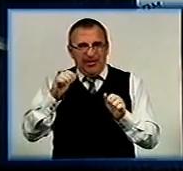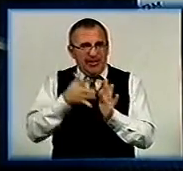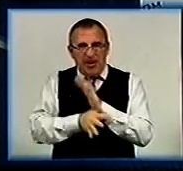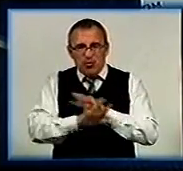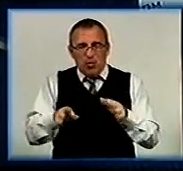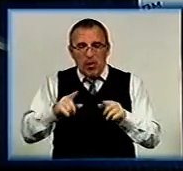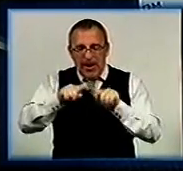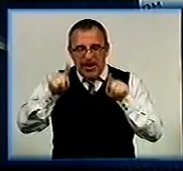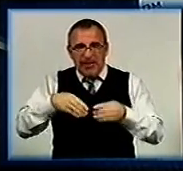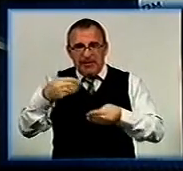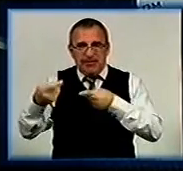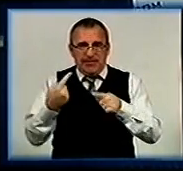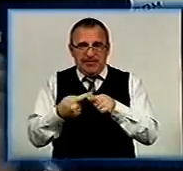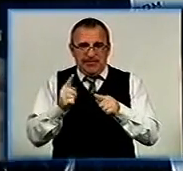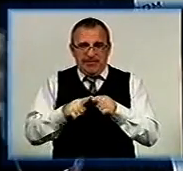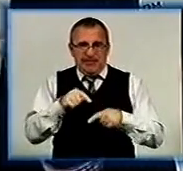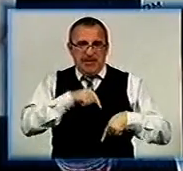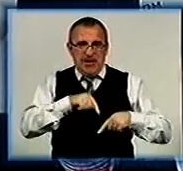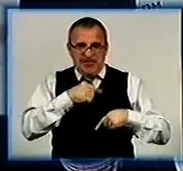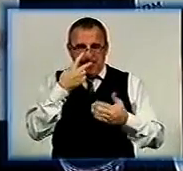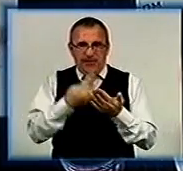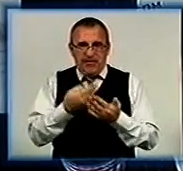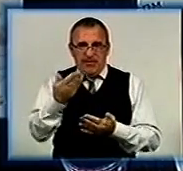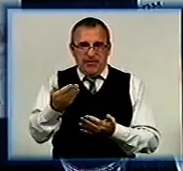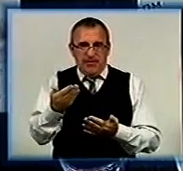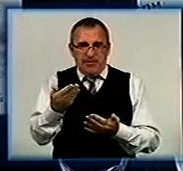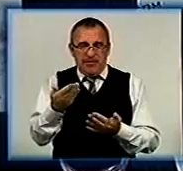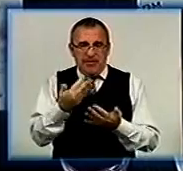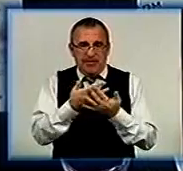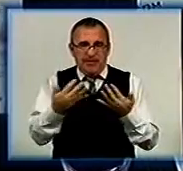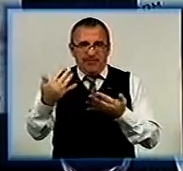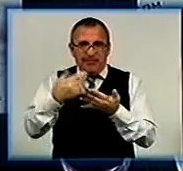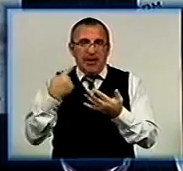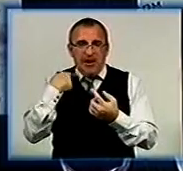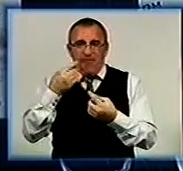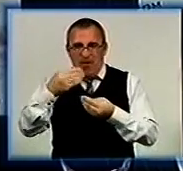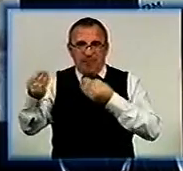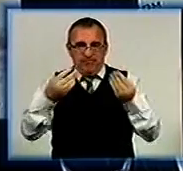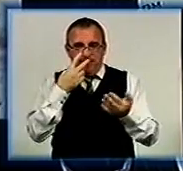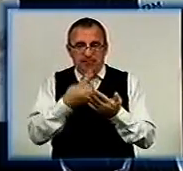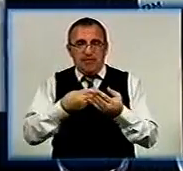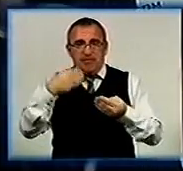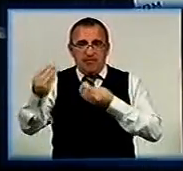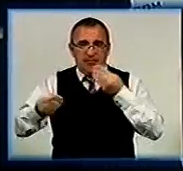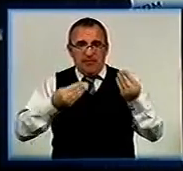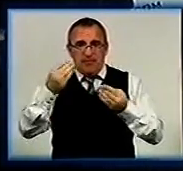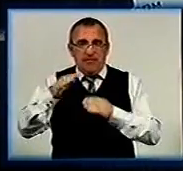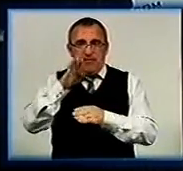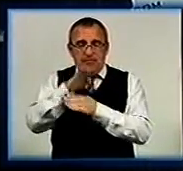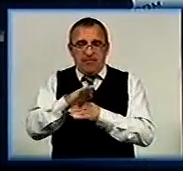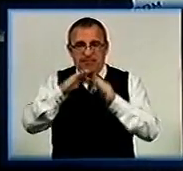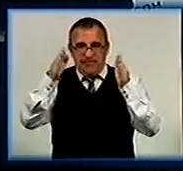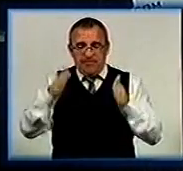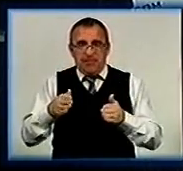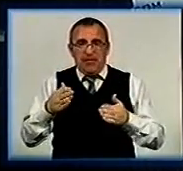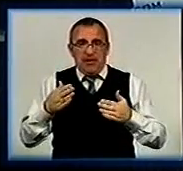листівки. Отакого характеру, ви їх бачили в великій кількості по місту Кіровограду. Роздавалися вони з палатки одного із